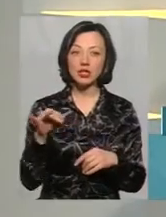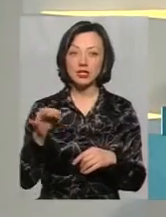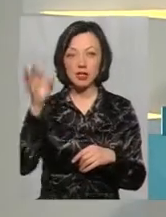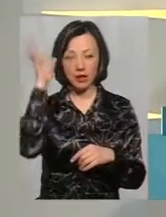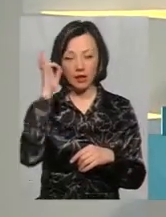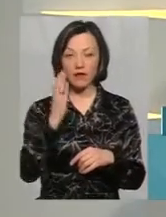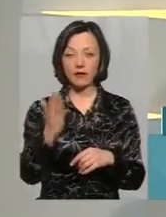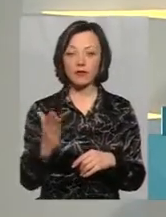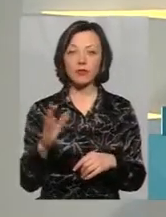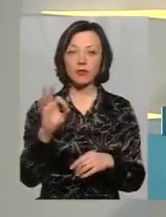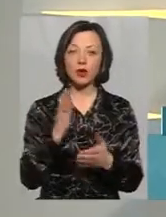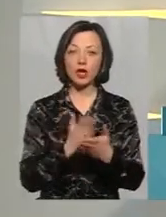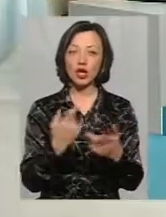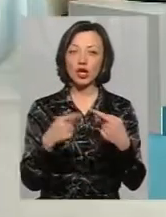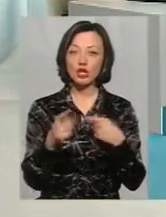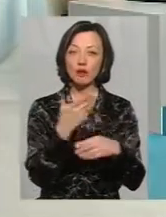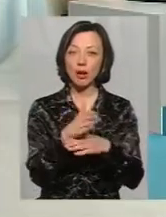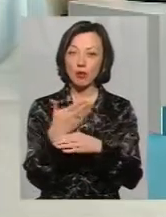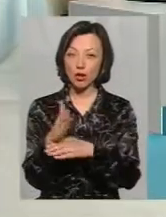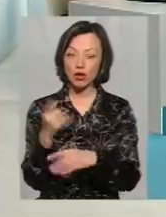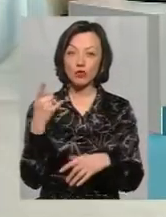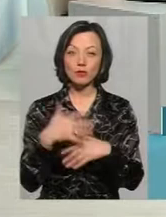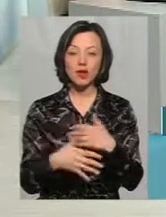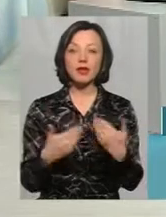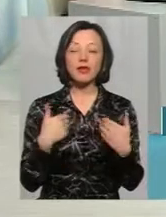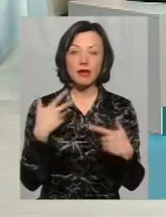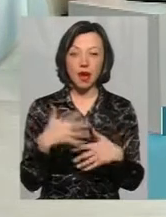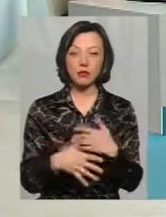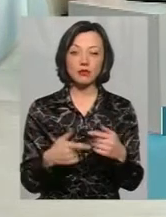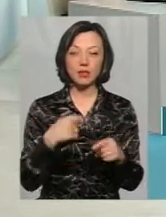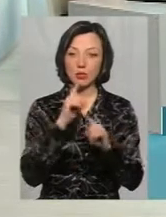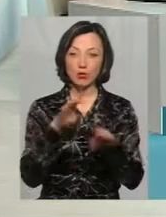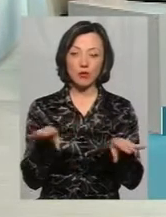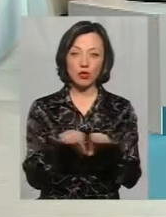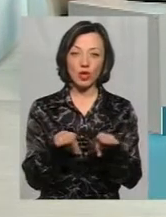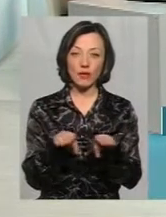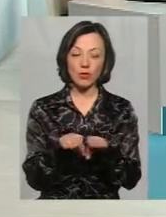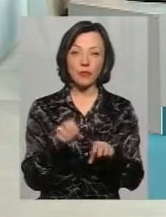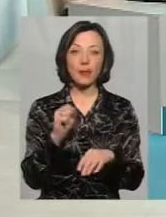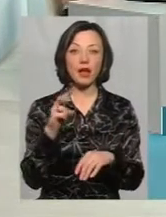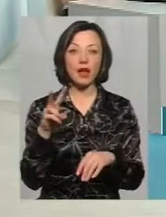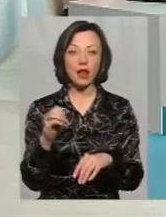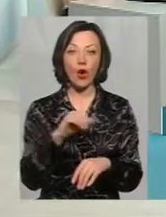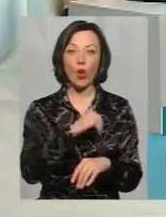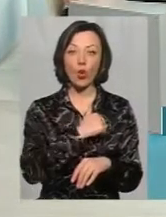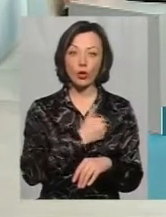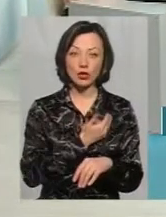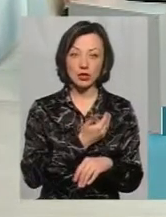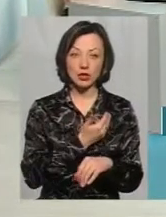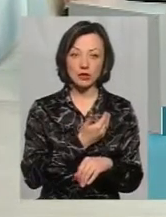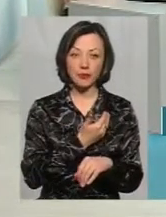пан Віктор про те, що є і інші прапори. Розумієте? Ясно, що ми не будемо їх порівнювати, зрозуміло, але хочеться